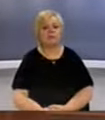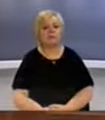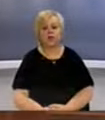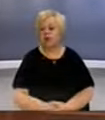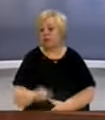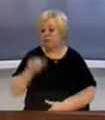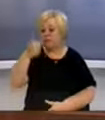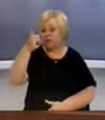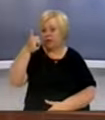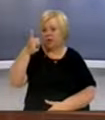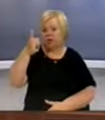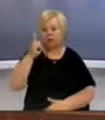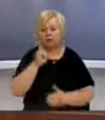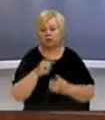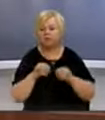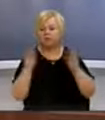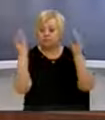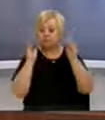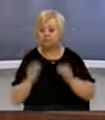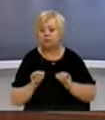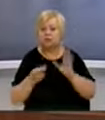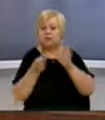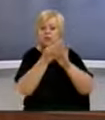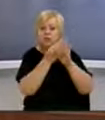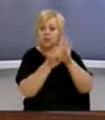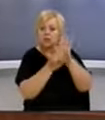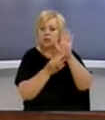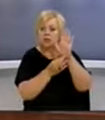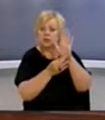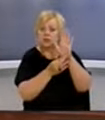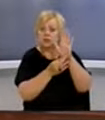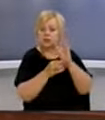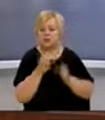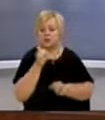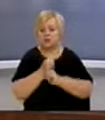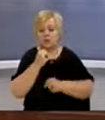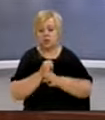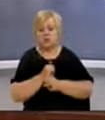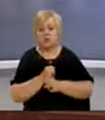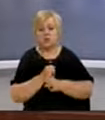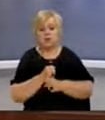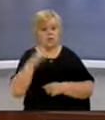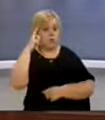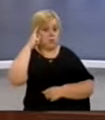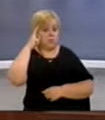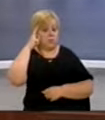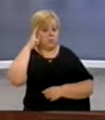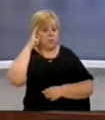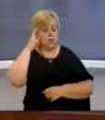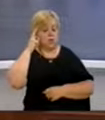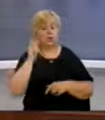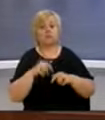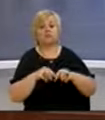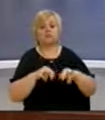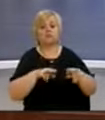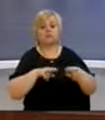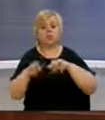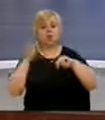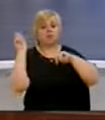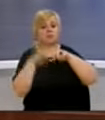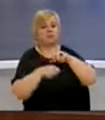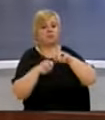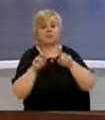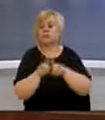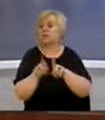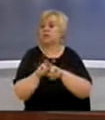E para e ndërri draftuar dispozita që ndërlidhë me punën dhe funksionimin e kryp prokurorit e shtetit duke parapar kështu në mjë të qartë kompetenca të kryp